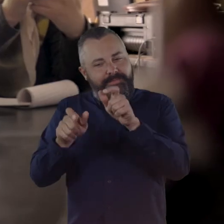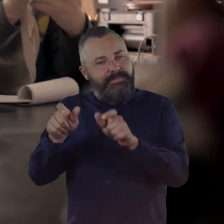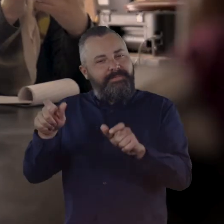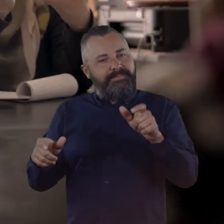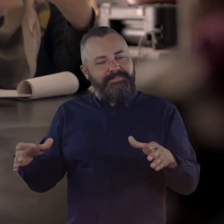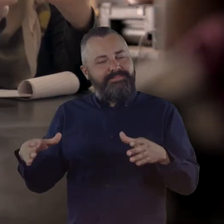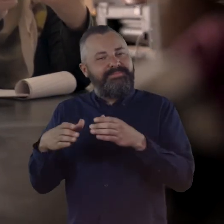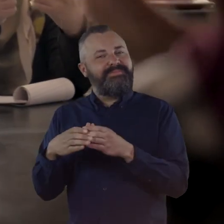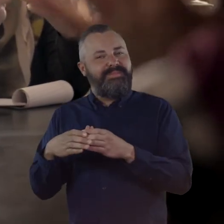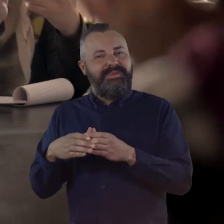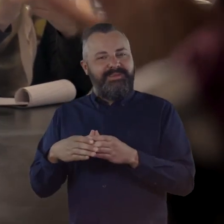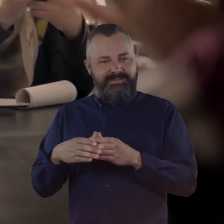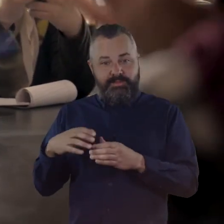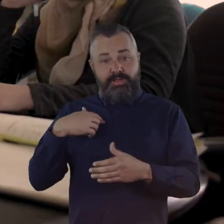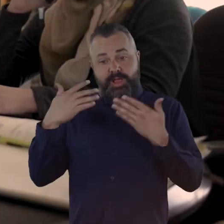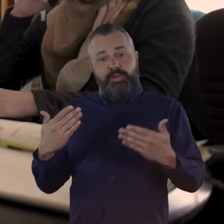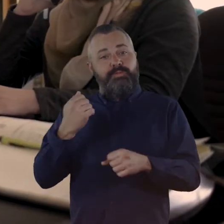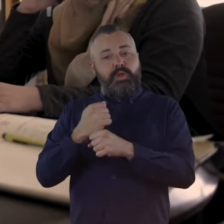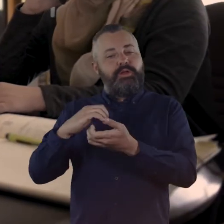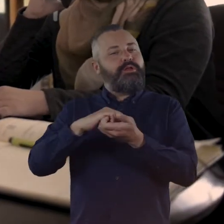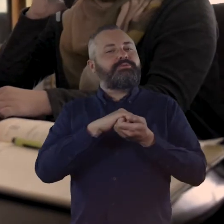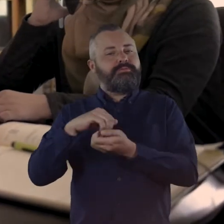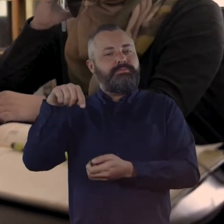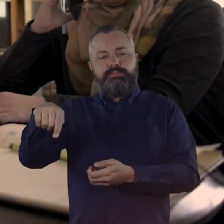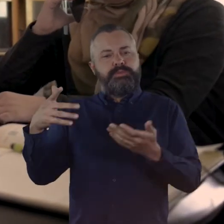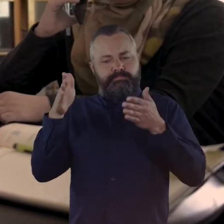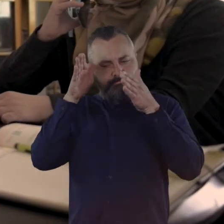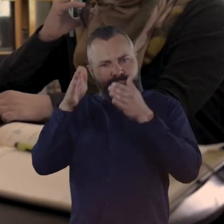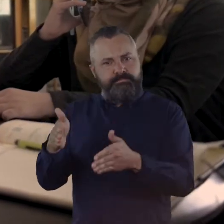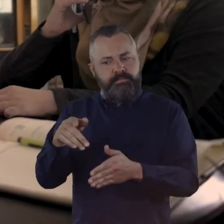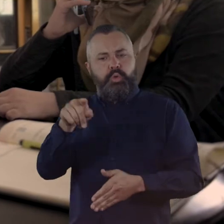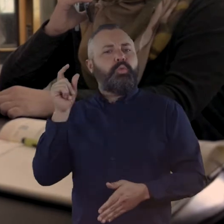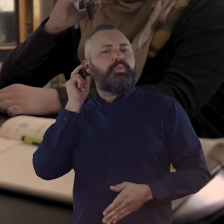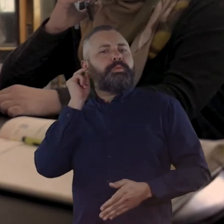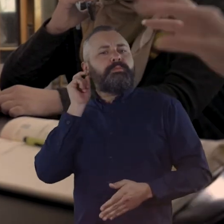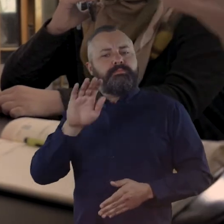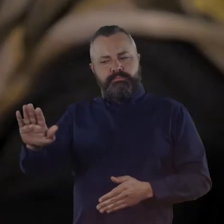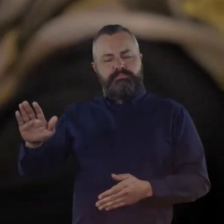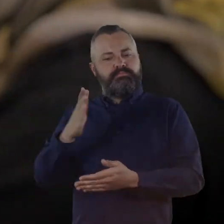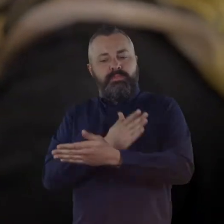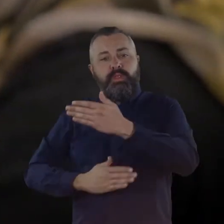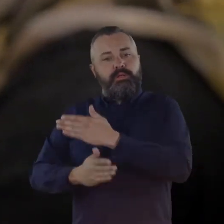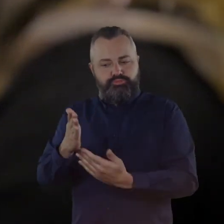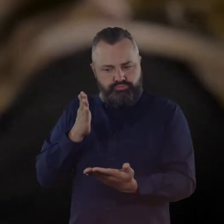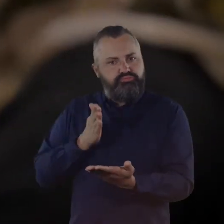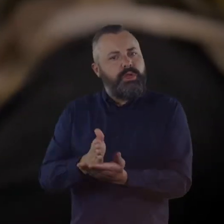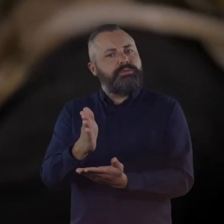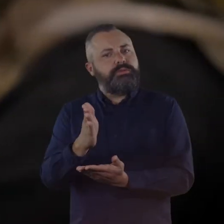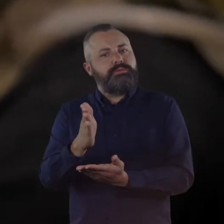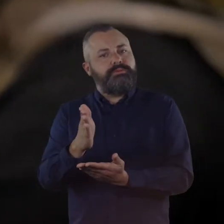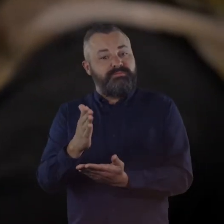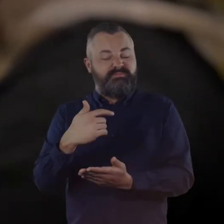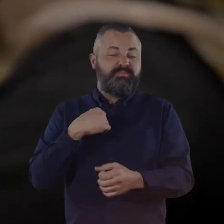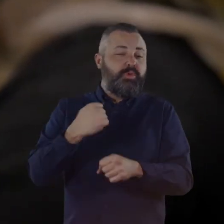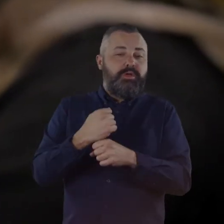الإنساني اليوم أنا أعمل في منظمة لحقوق الأشخاص ذوي الإعاقة أنا تحديداً أعمل على